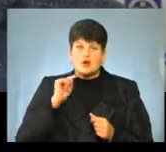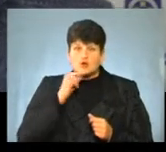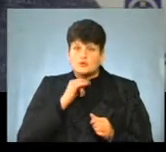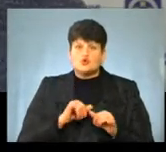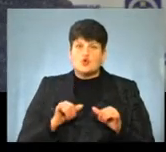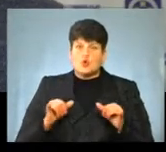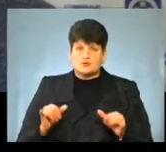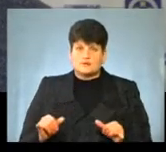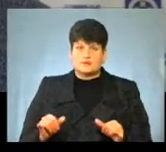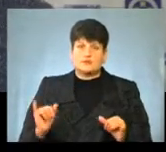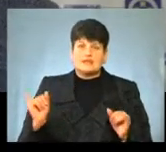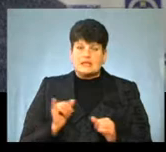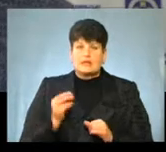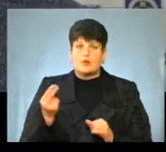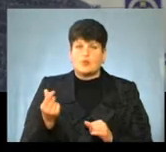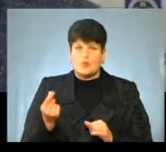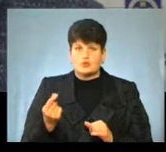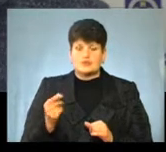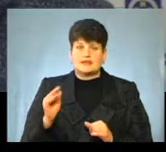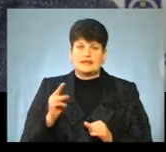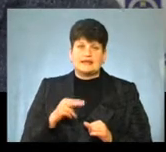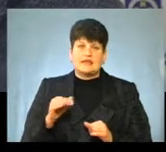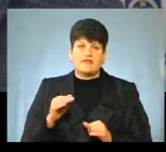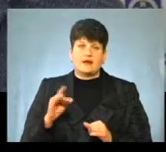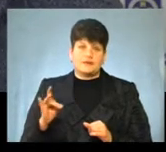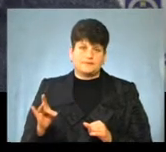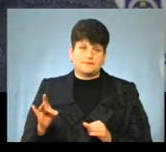розвитку і коштів ДФРР.